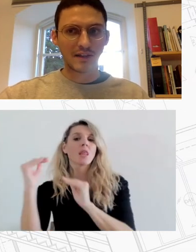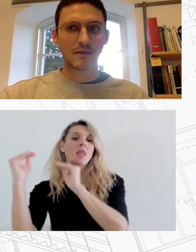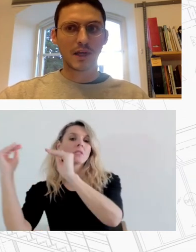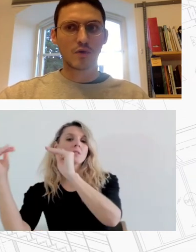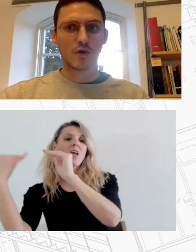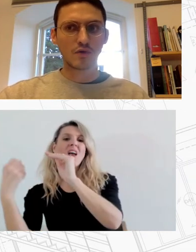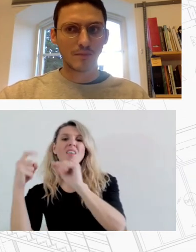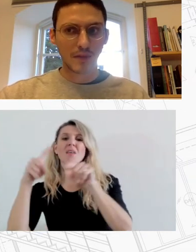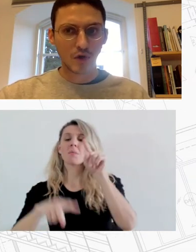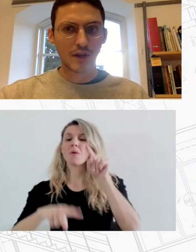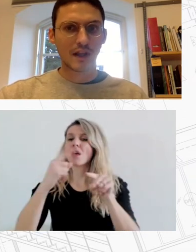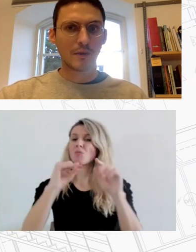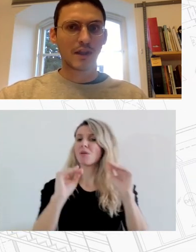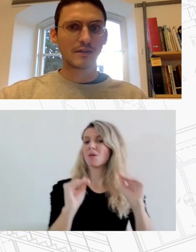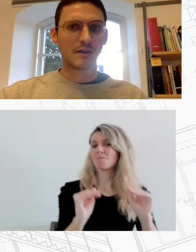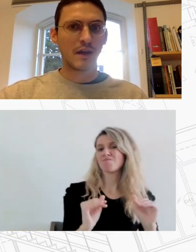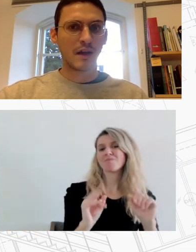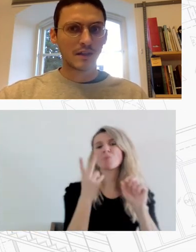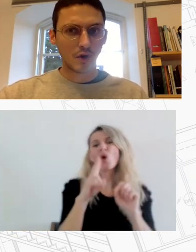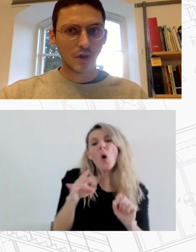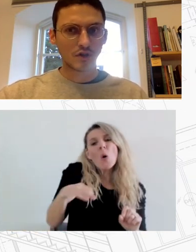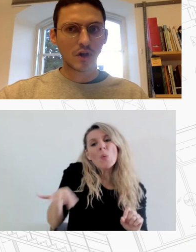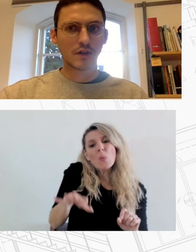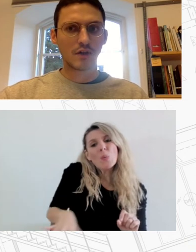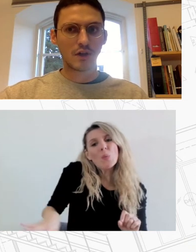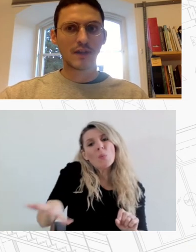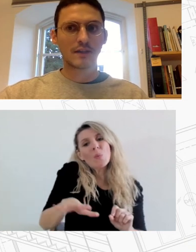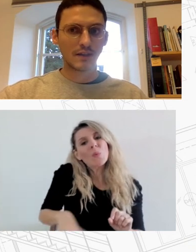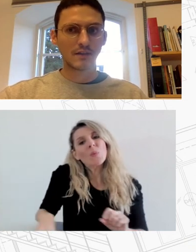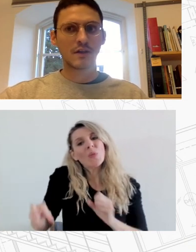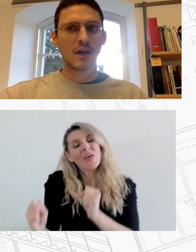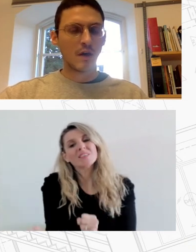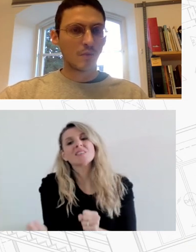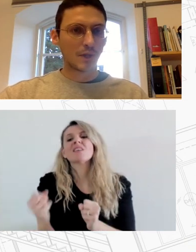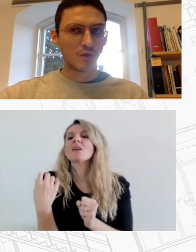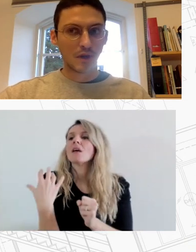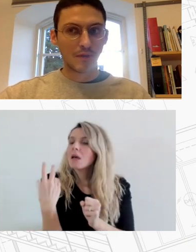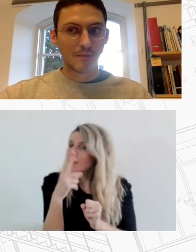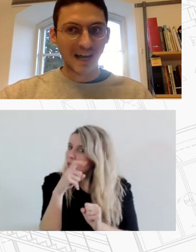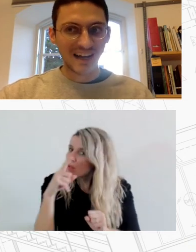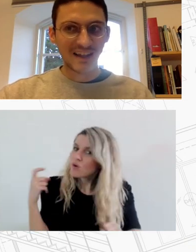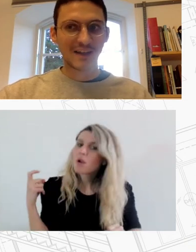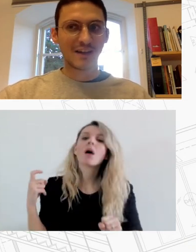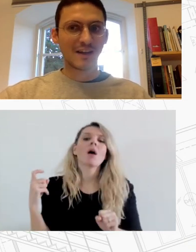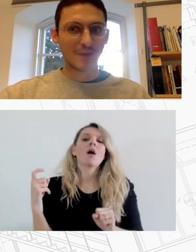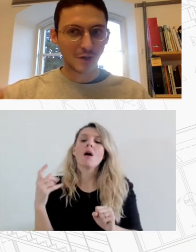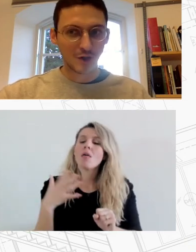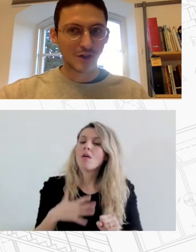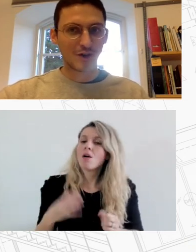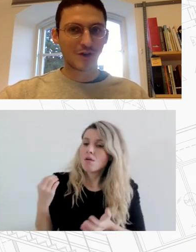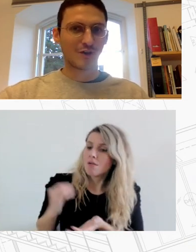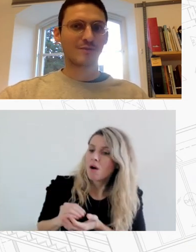αφανή σημεία του χώρου σε μια πιο αδύναμη θέση σε πιο δύσκολες κοινωνικές σχέσεις που απαιτούν μεγαλύτερη ενέργεια